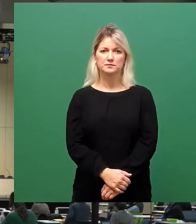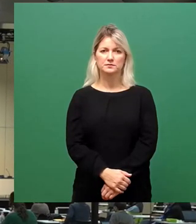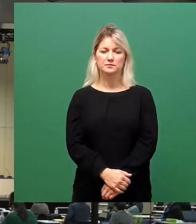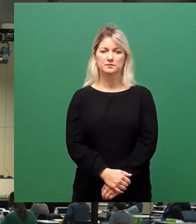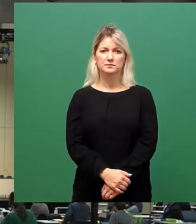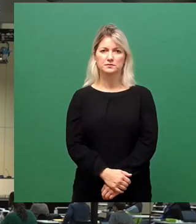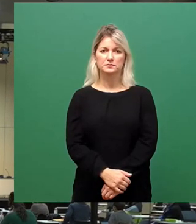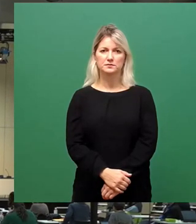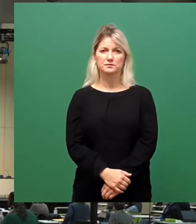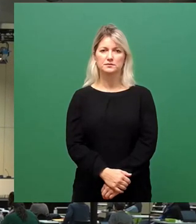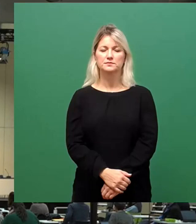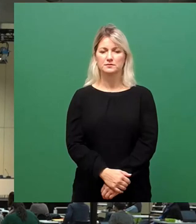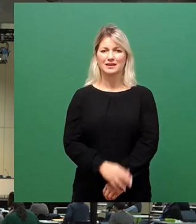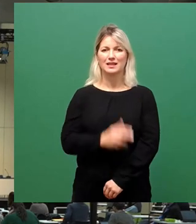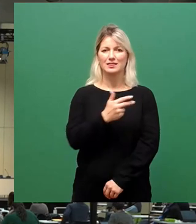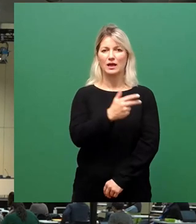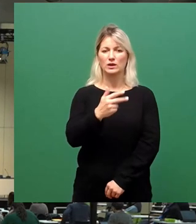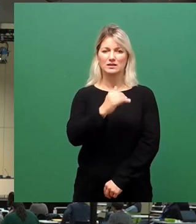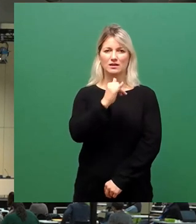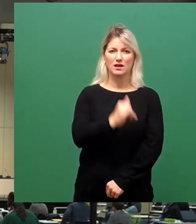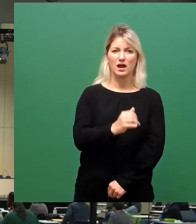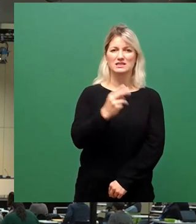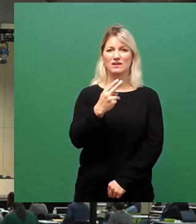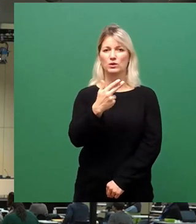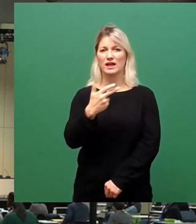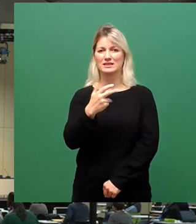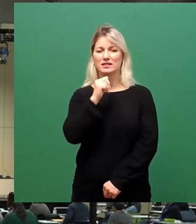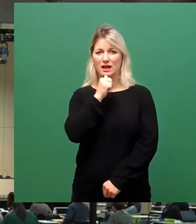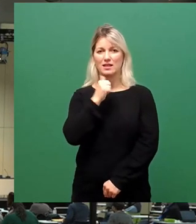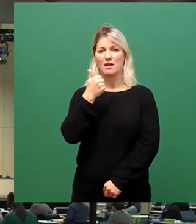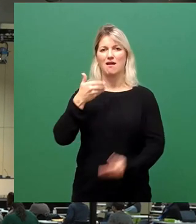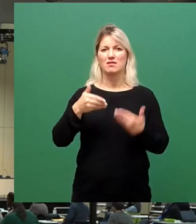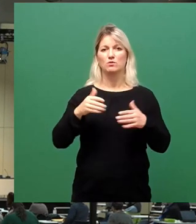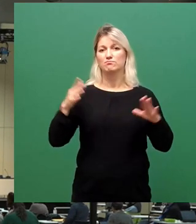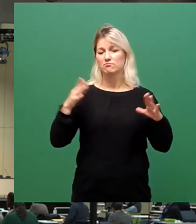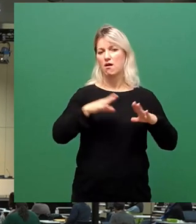33 Ja, 32 Nein. Eine Enthaltung wird damit angenommen.